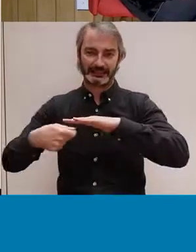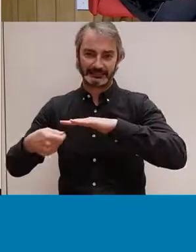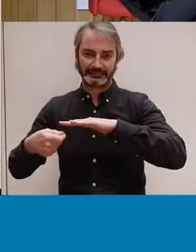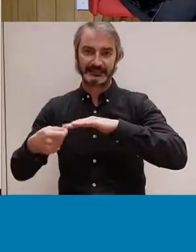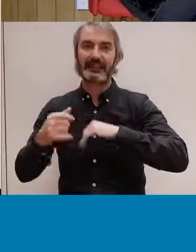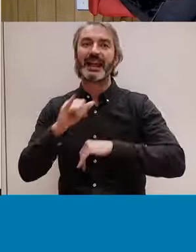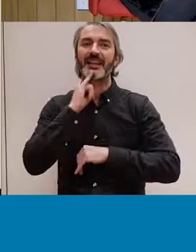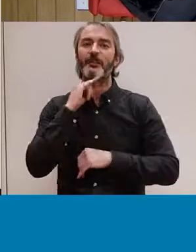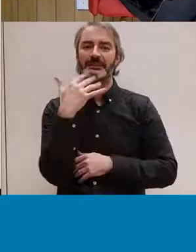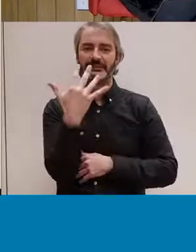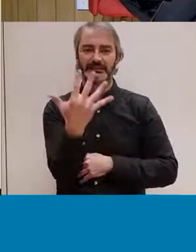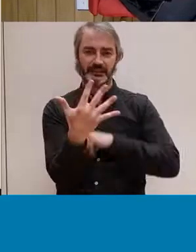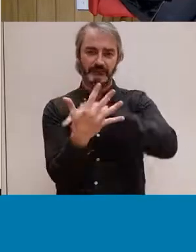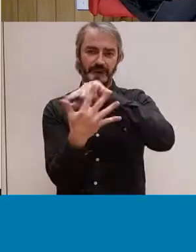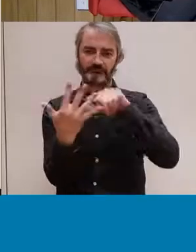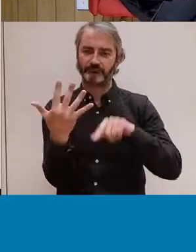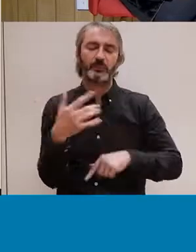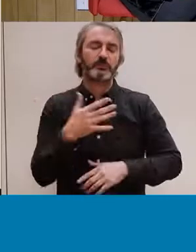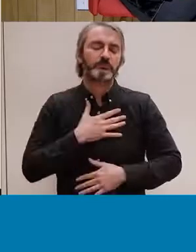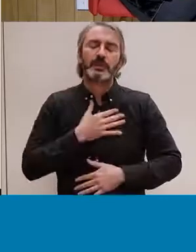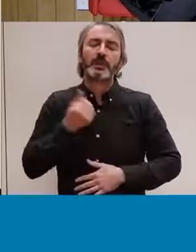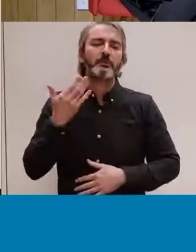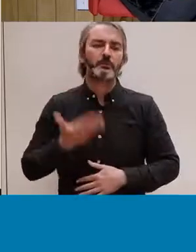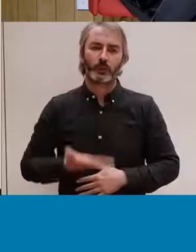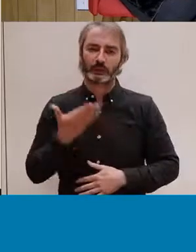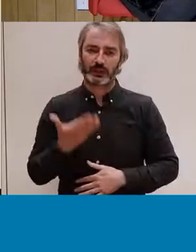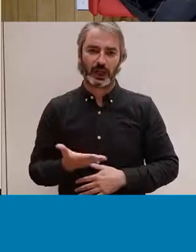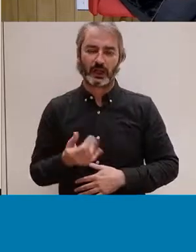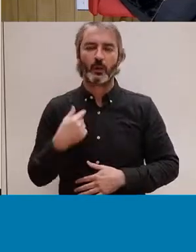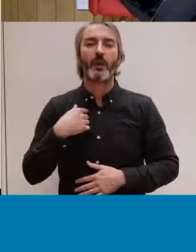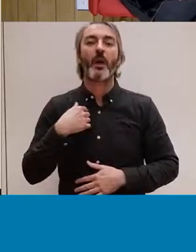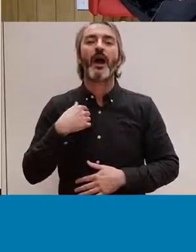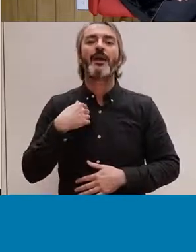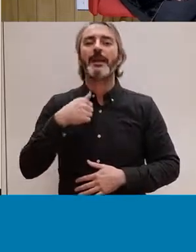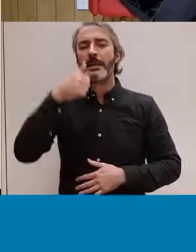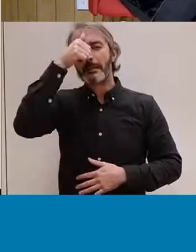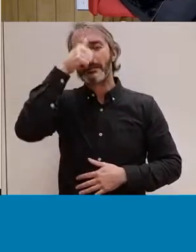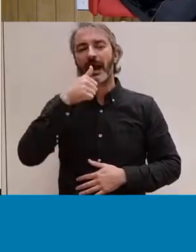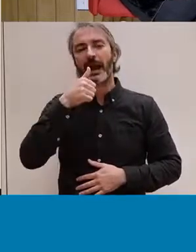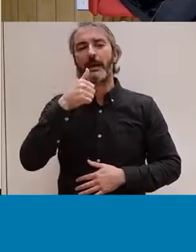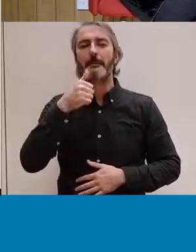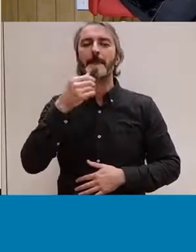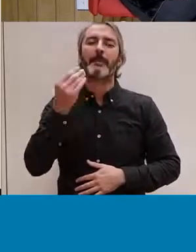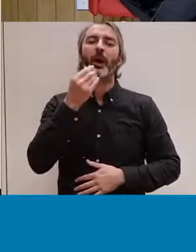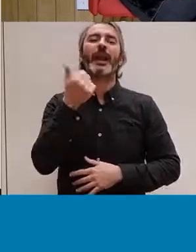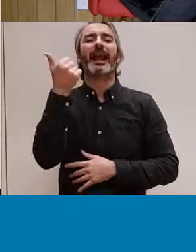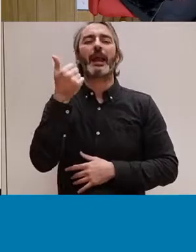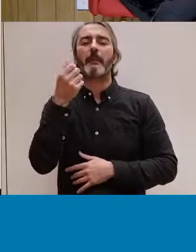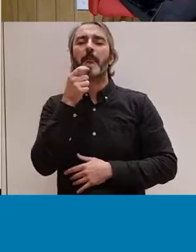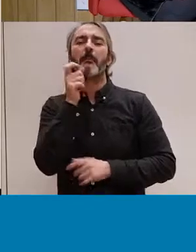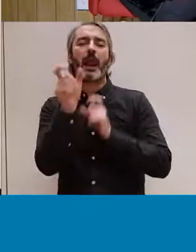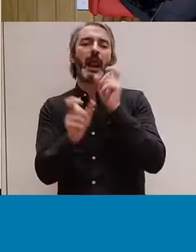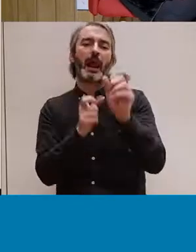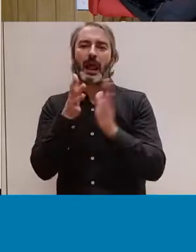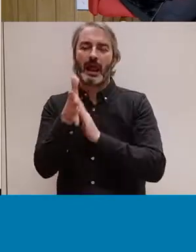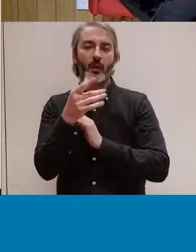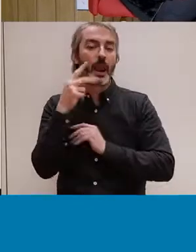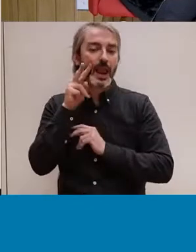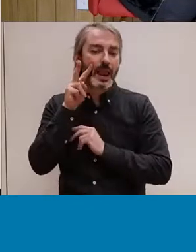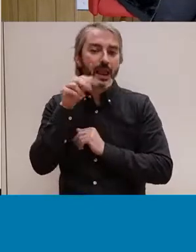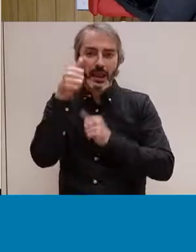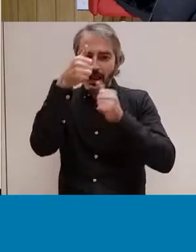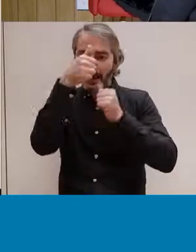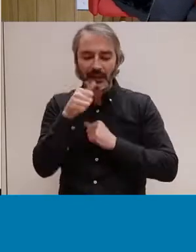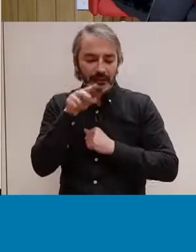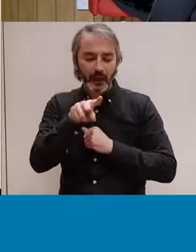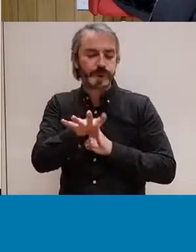a 5 idiomes. Per nosaltres era molt important el tema d'una imatge en valer més que mil paraules, el fet que amb una imatge es pugui